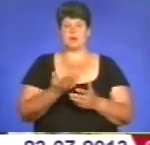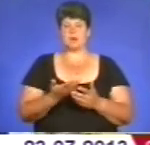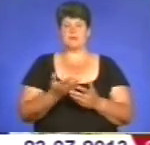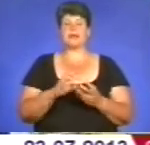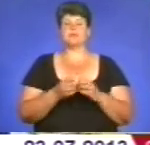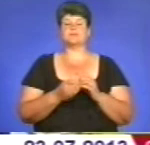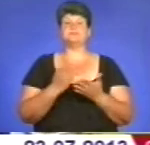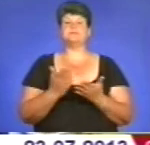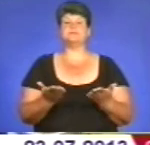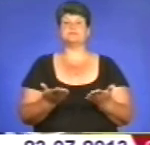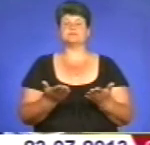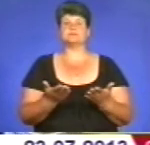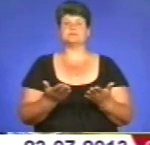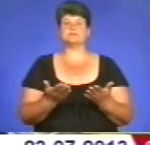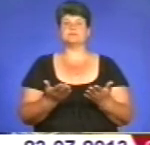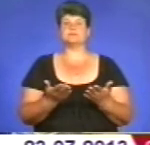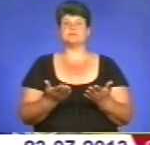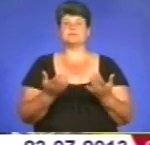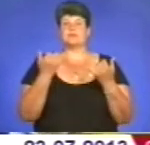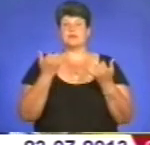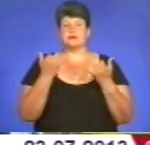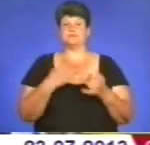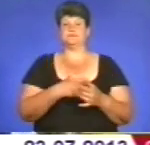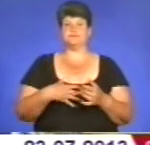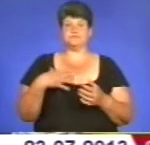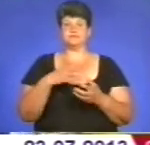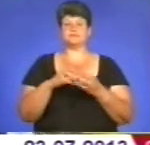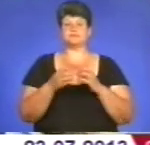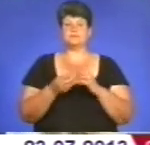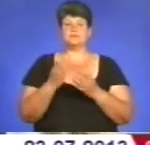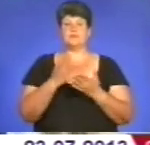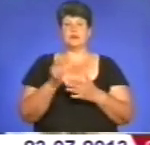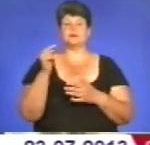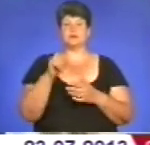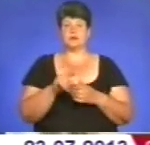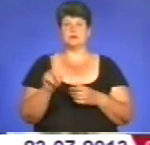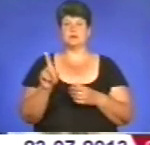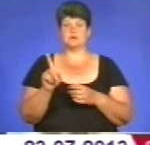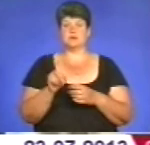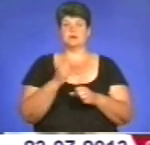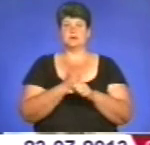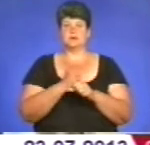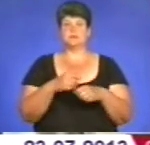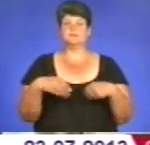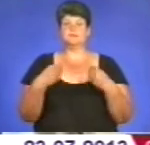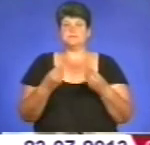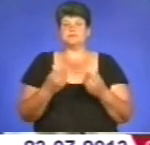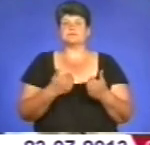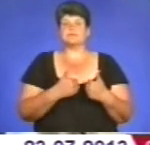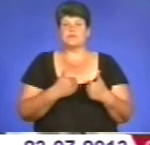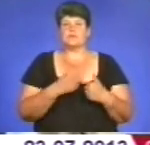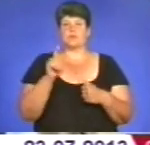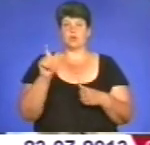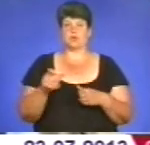проблемами стикалися? Наразі найважливішою проблемою є те, що роботодавці хочуть вже людину з